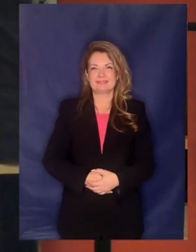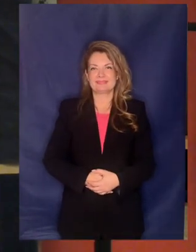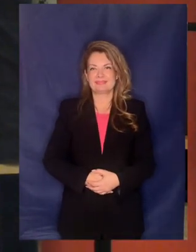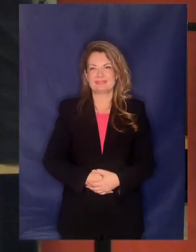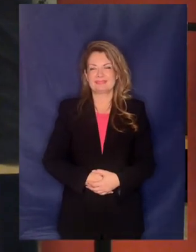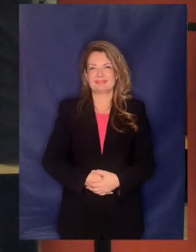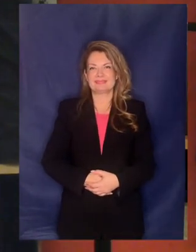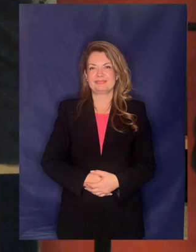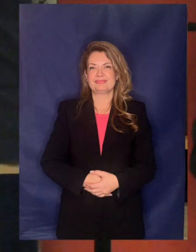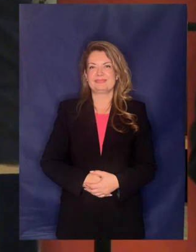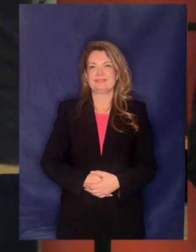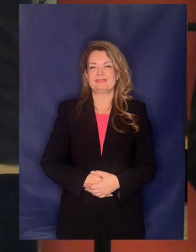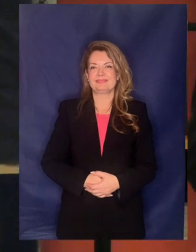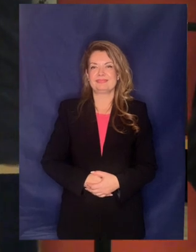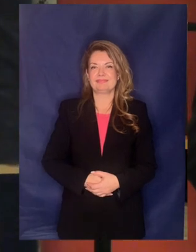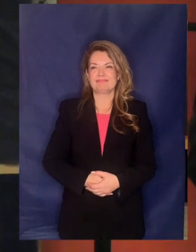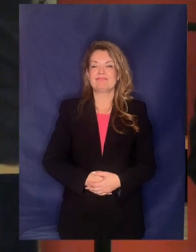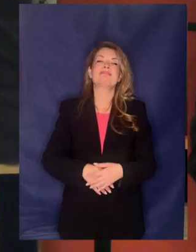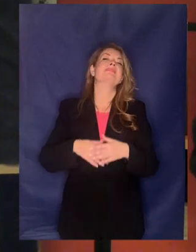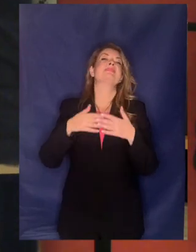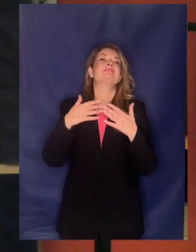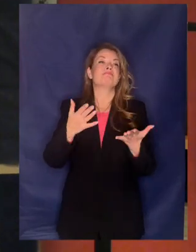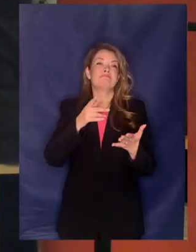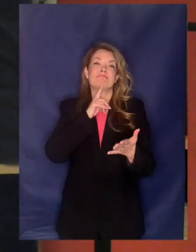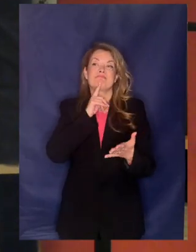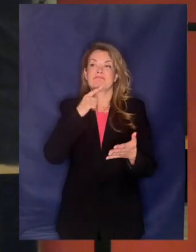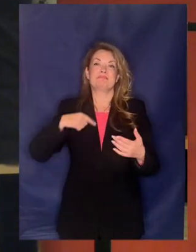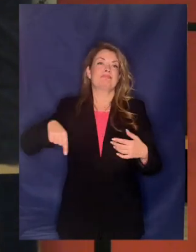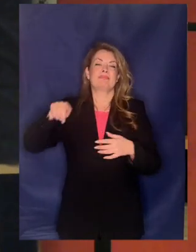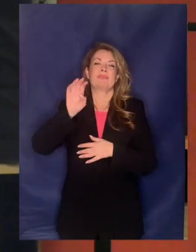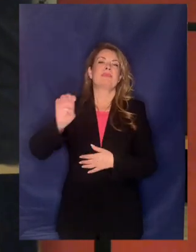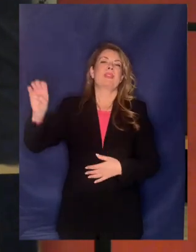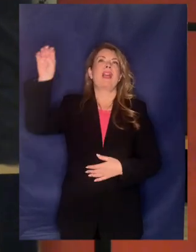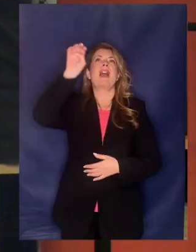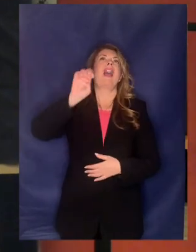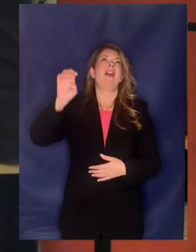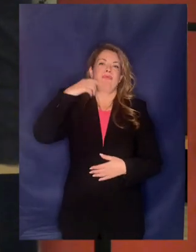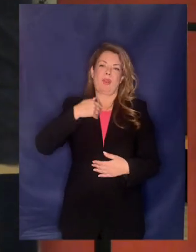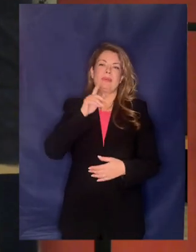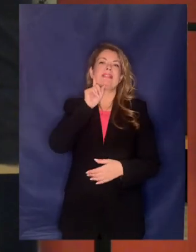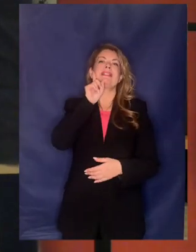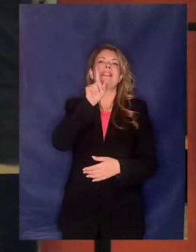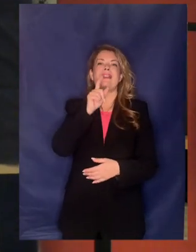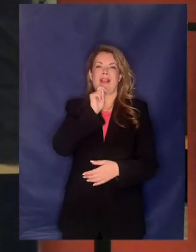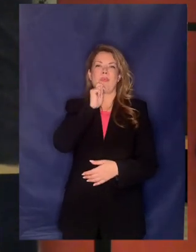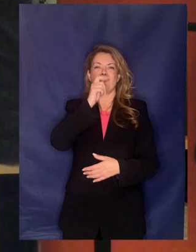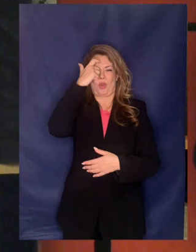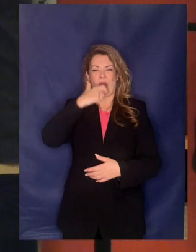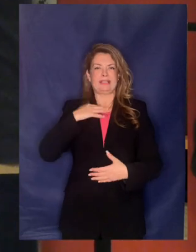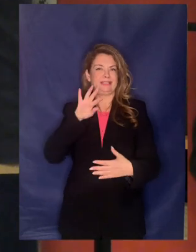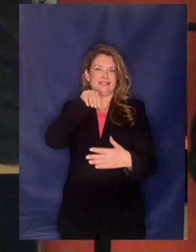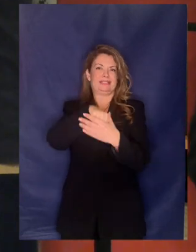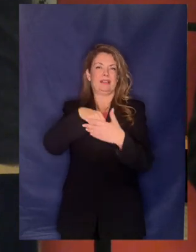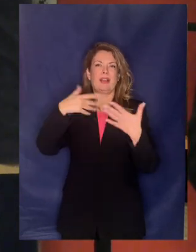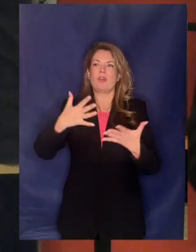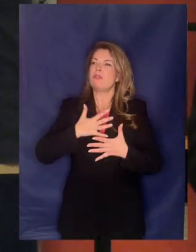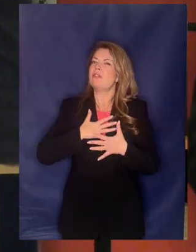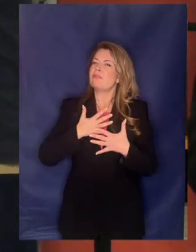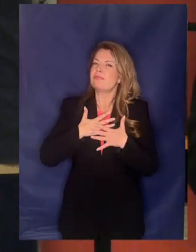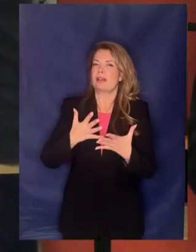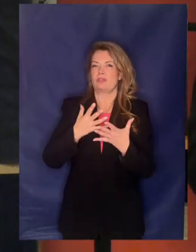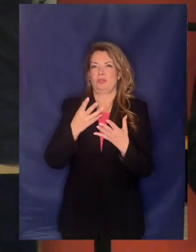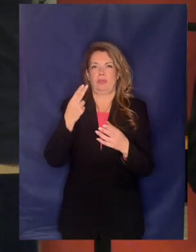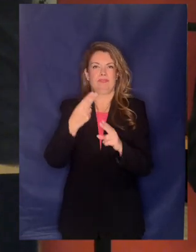Λοιπόν Ως συντρόφισσά σας αλλά και ως Ευρωπαία γυναίκα πολίτης είναι πάρα πολύ μεγάλο το ευχαριστώ για αυτό το